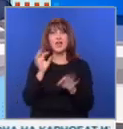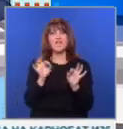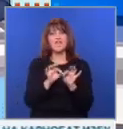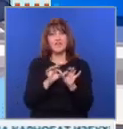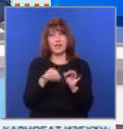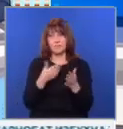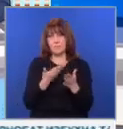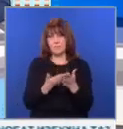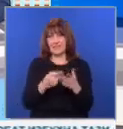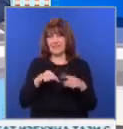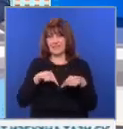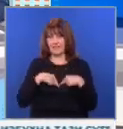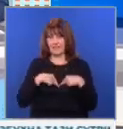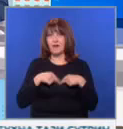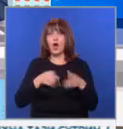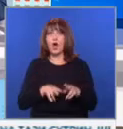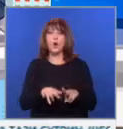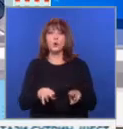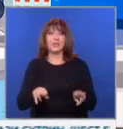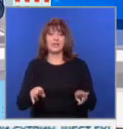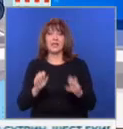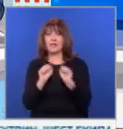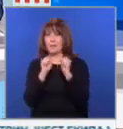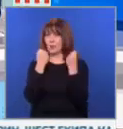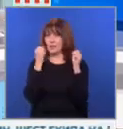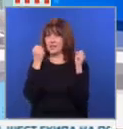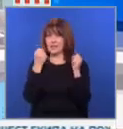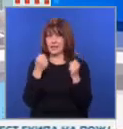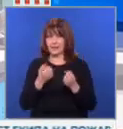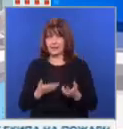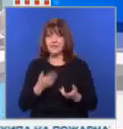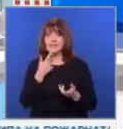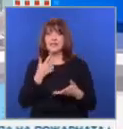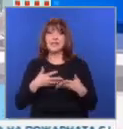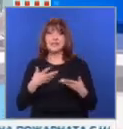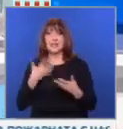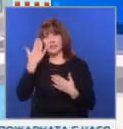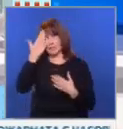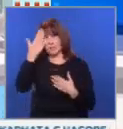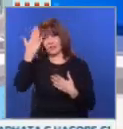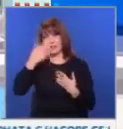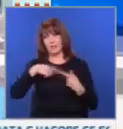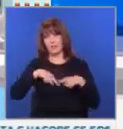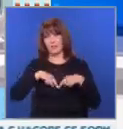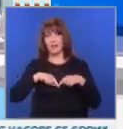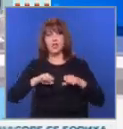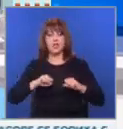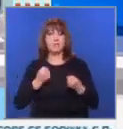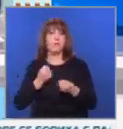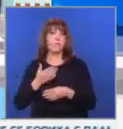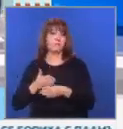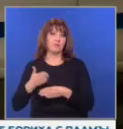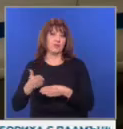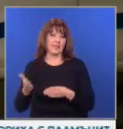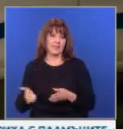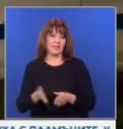Предсъдебната палата родители на деца жертви на пътя протестираха за пореден път с искане за справедлива присъда и по-бърз процес.